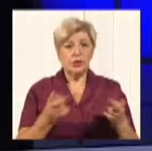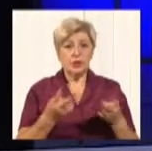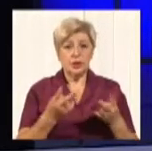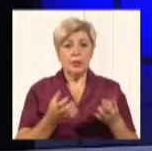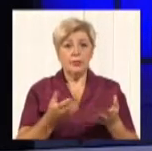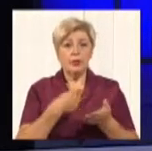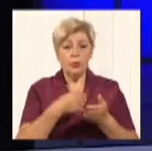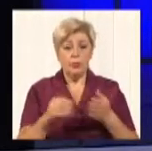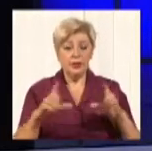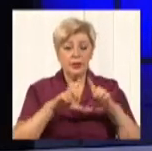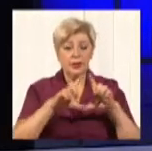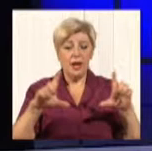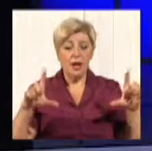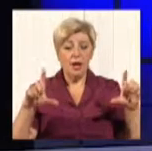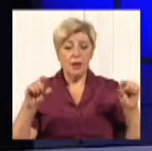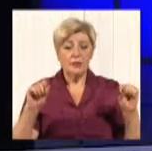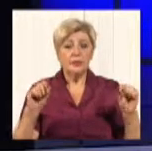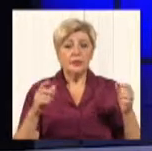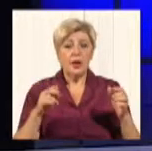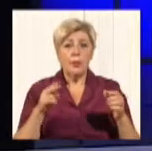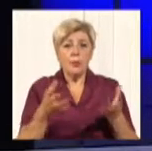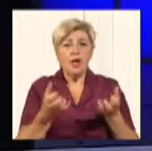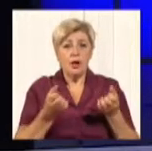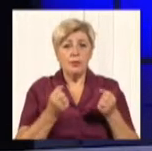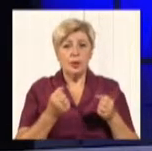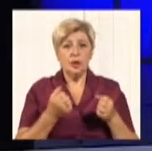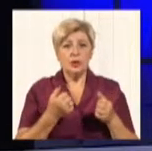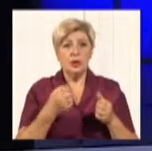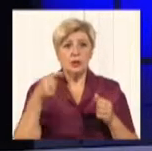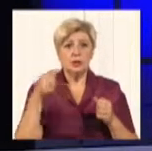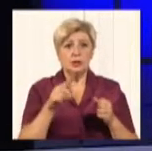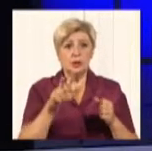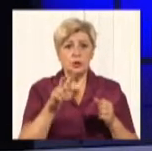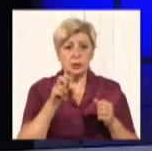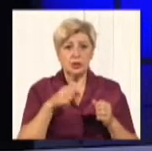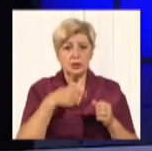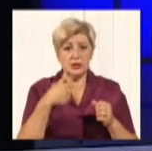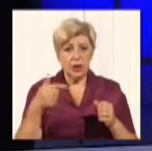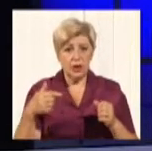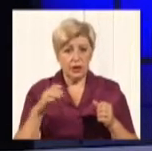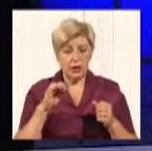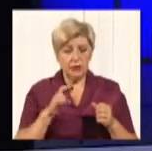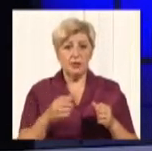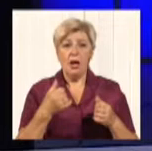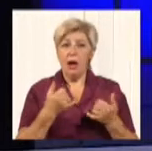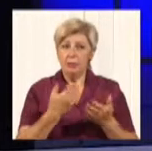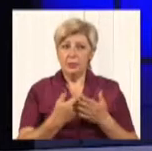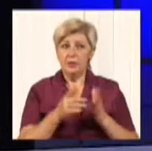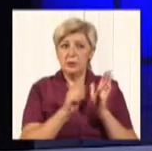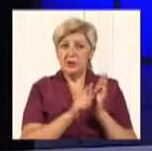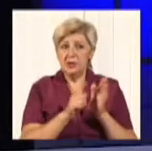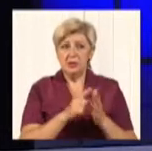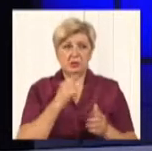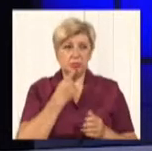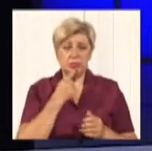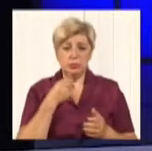1200 гривень. Для пенсіонерів це накладно. І програмною немає у нас такої державної, понимаєте? Чи Ощадбанк,